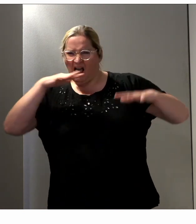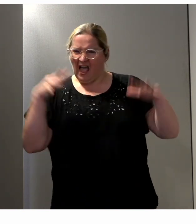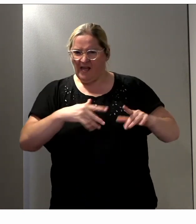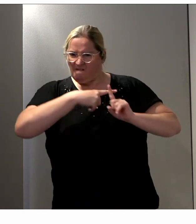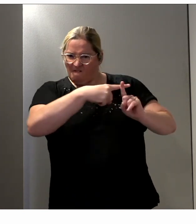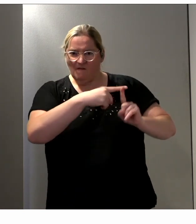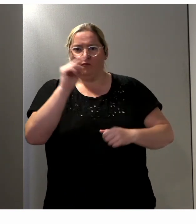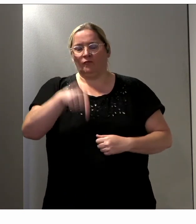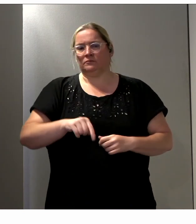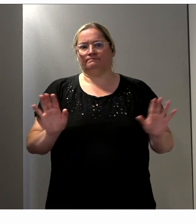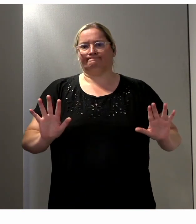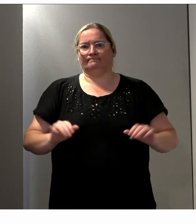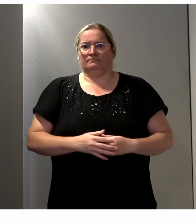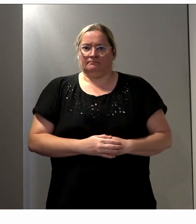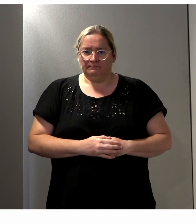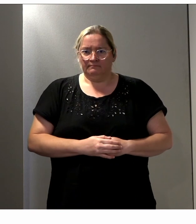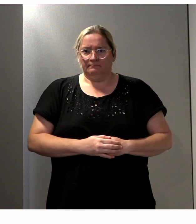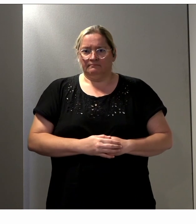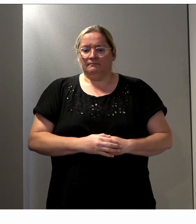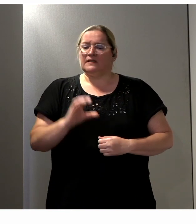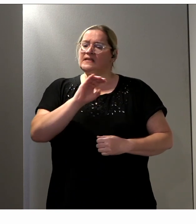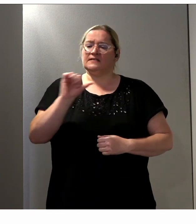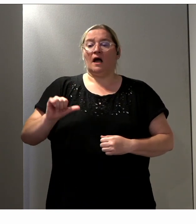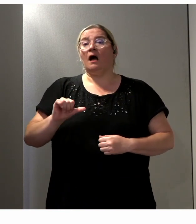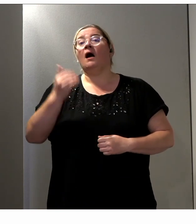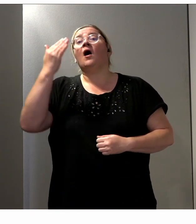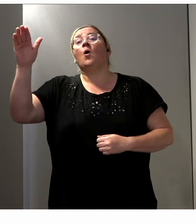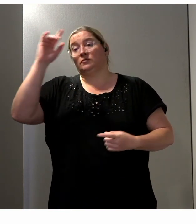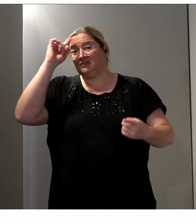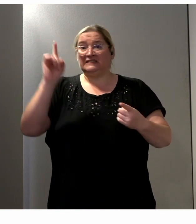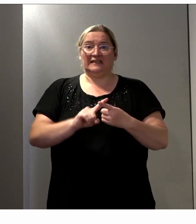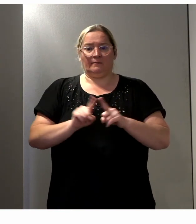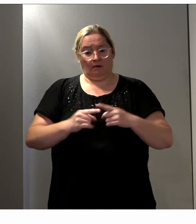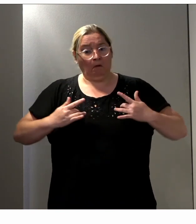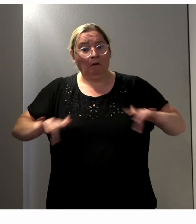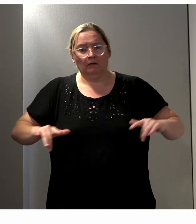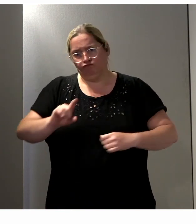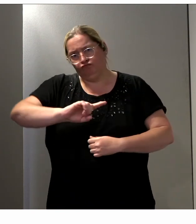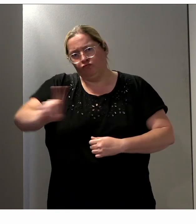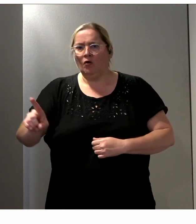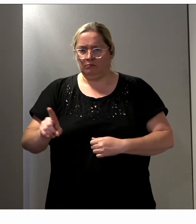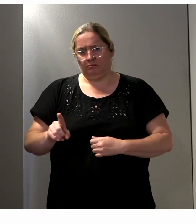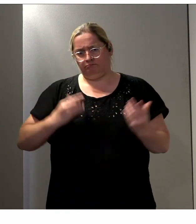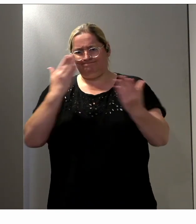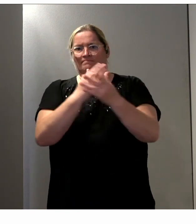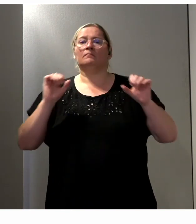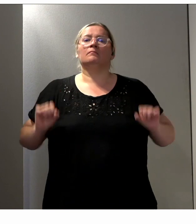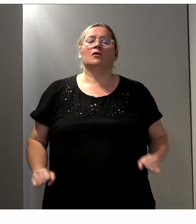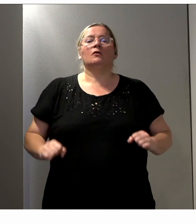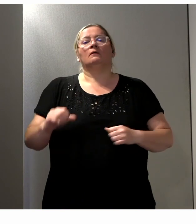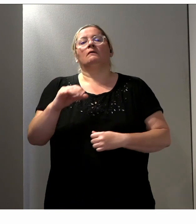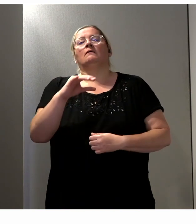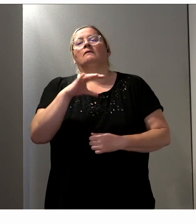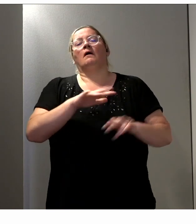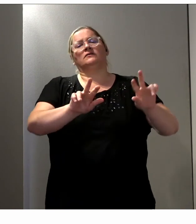reste, le CSA n'est pas évidemment sans marge de manœuvre, notamment vis-à-vis des acteurs qu'il régule traditionnellement,